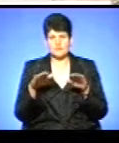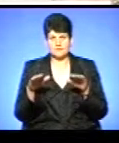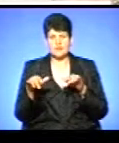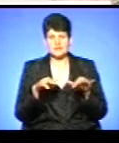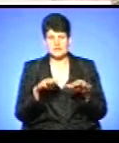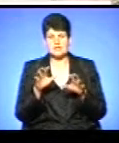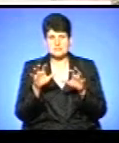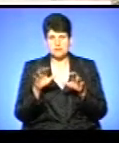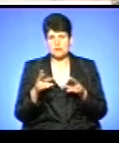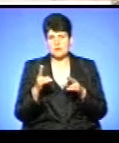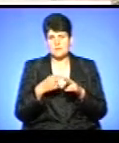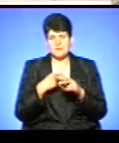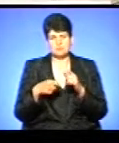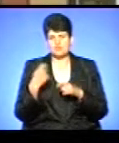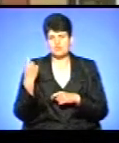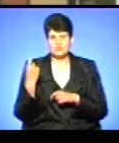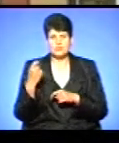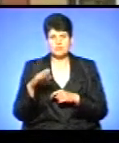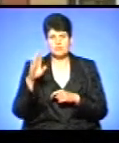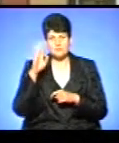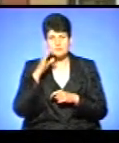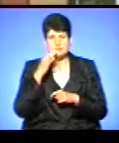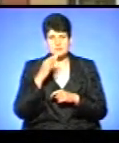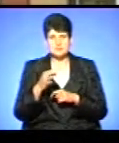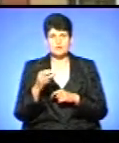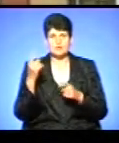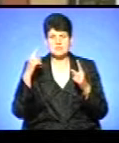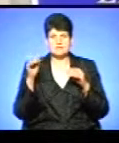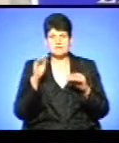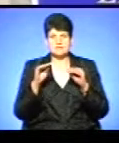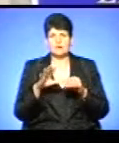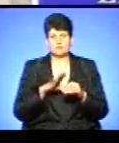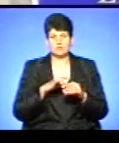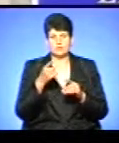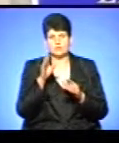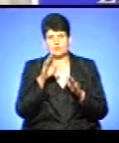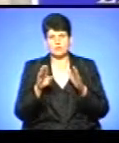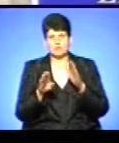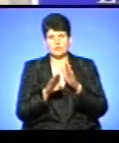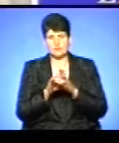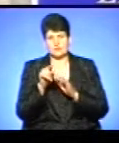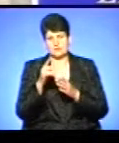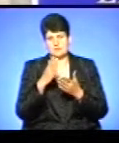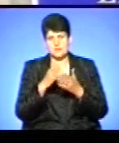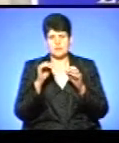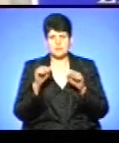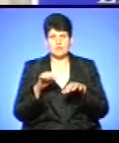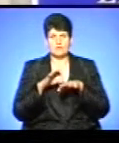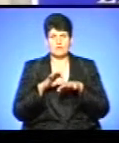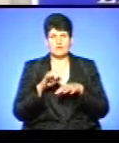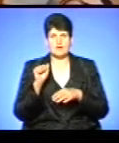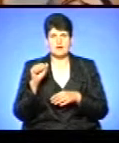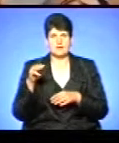діяла законно, без жодного порушення. Чоловік зазначив, що мистецька складова школи була у їхньому підпорядкуванні, тому вони мали право проводити